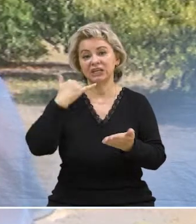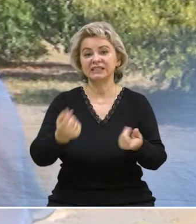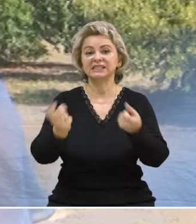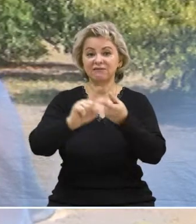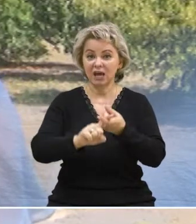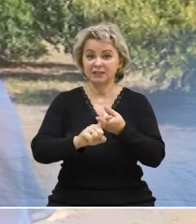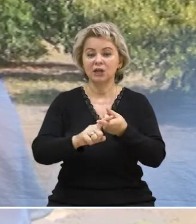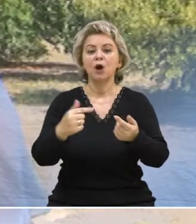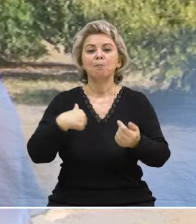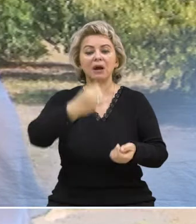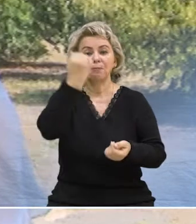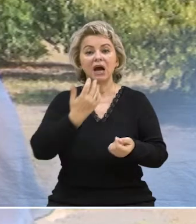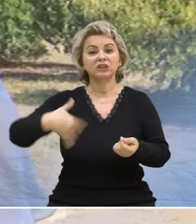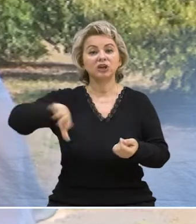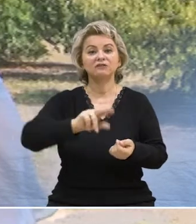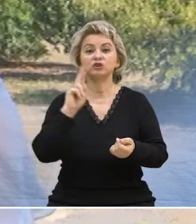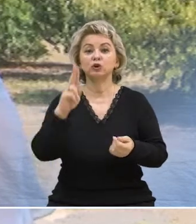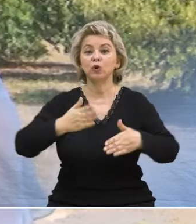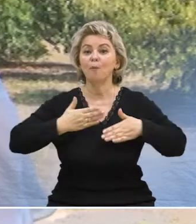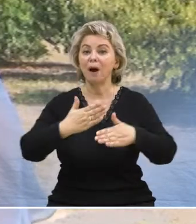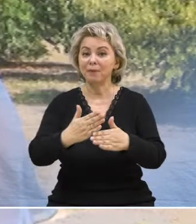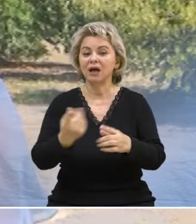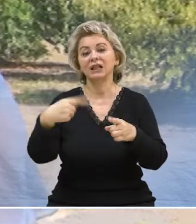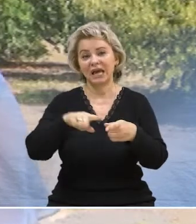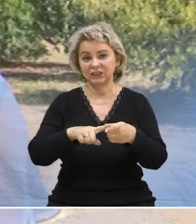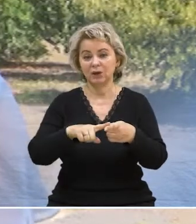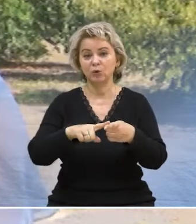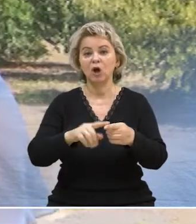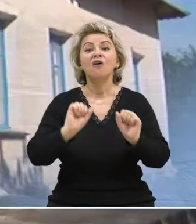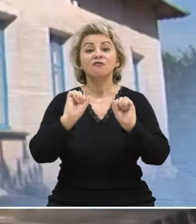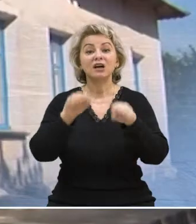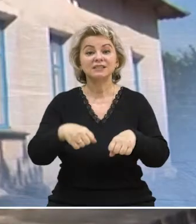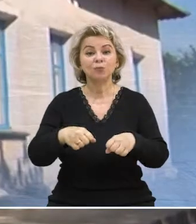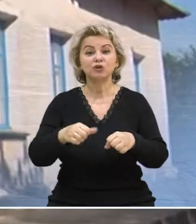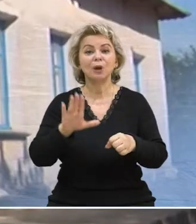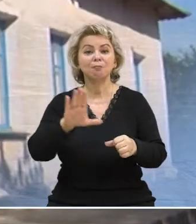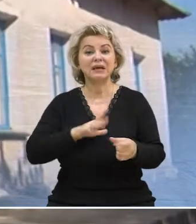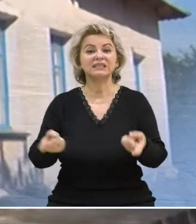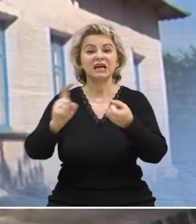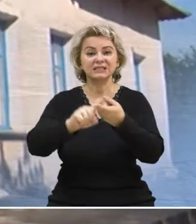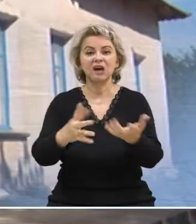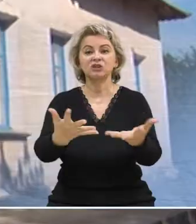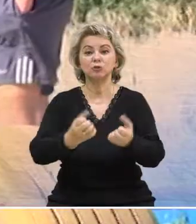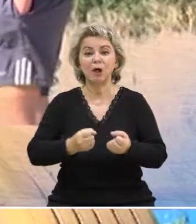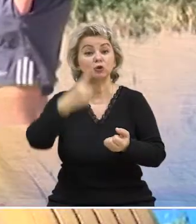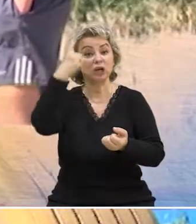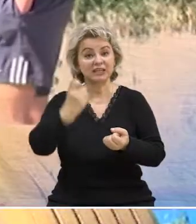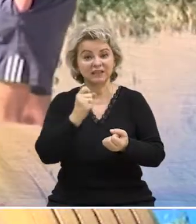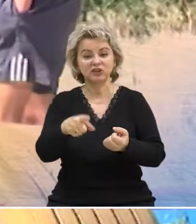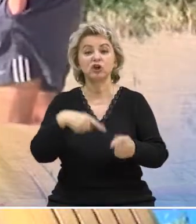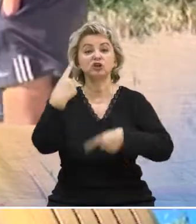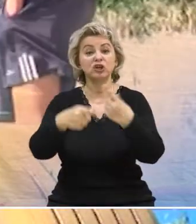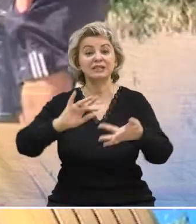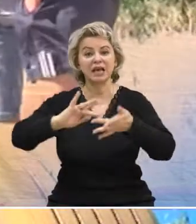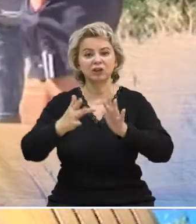и мобильная связь. Мы благодарны всем, кто содействовал этому. Возможности быть всегда на связи и получать свежую